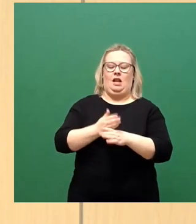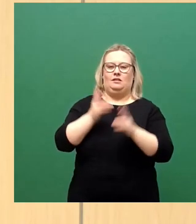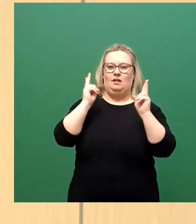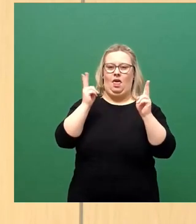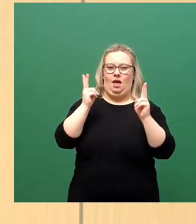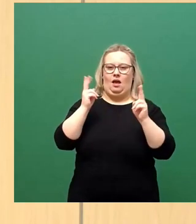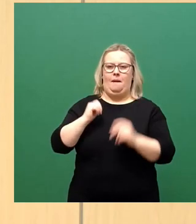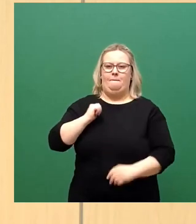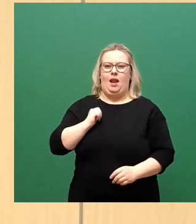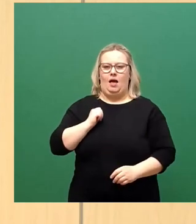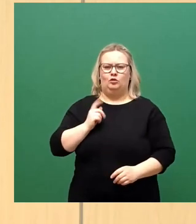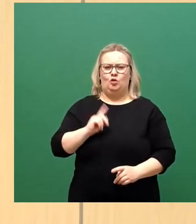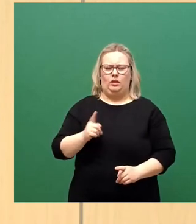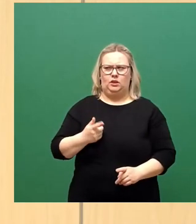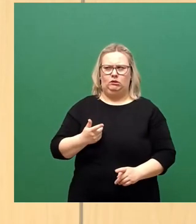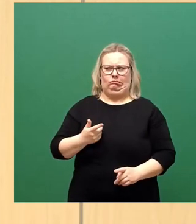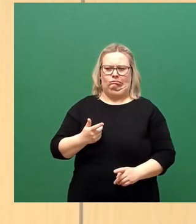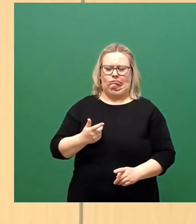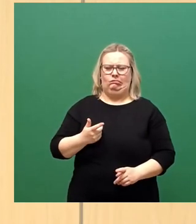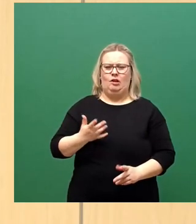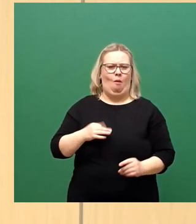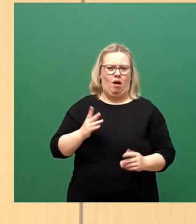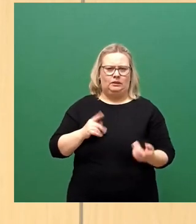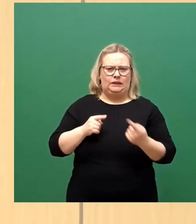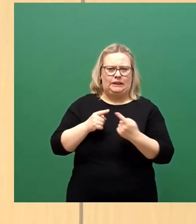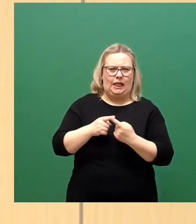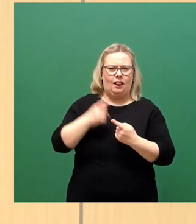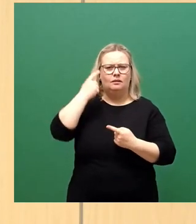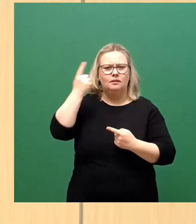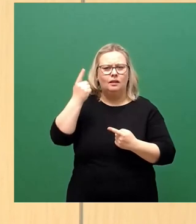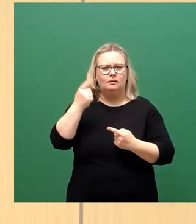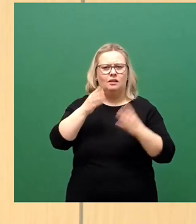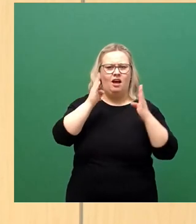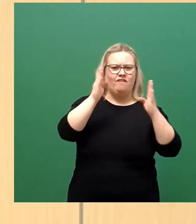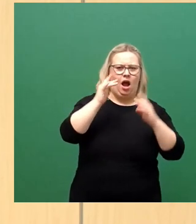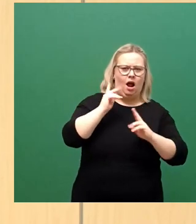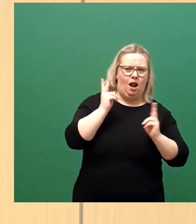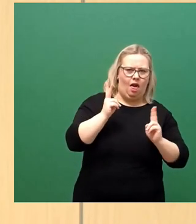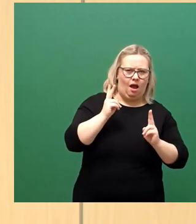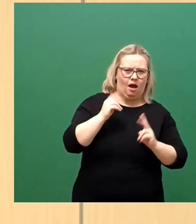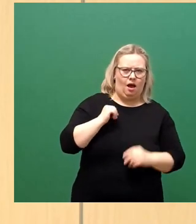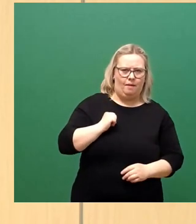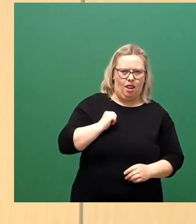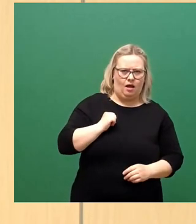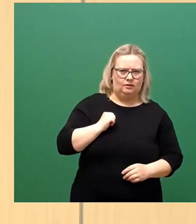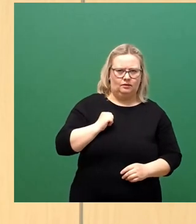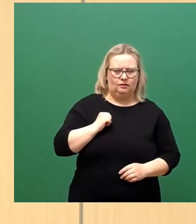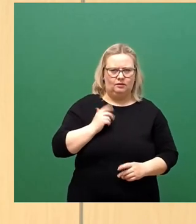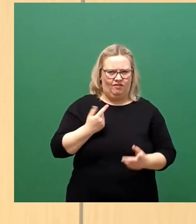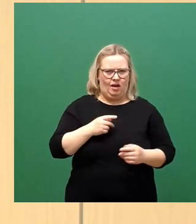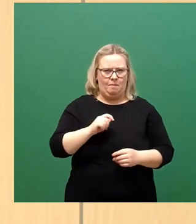sollen. Und weiß ich nicht, ob das Ziel und Sinn ist, dass man die Fachlehrer belastet, was ja eigentlich der Großteil der Lehrer ist,